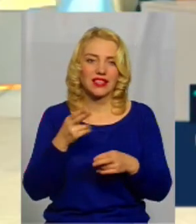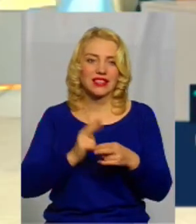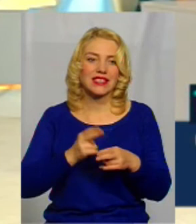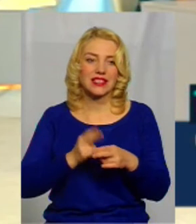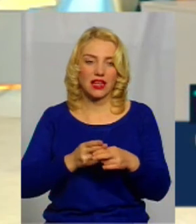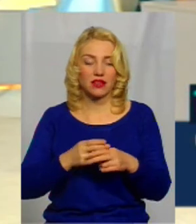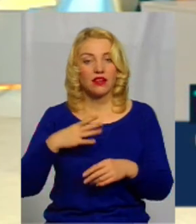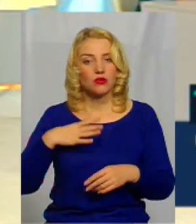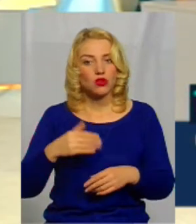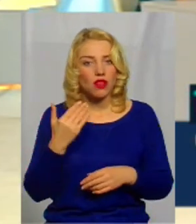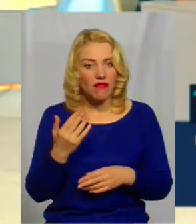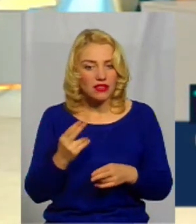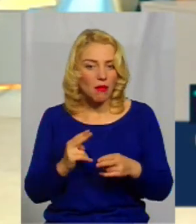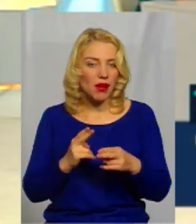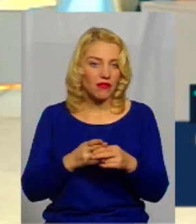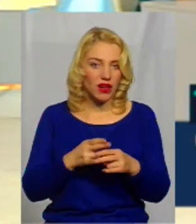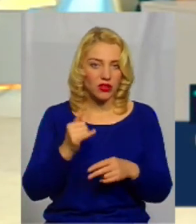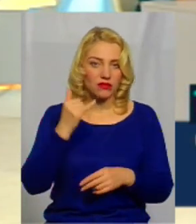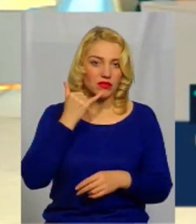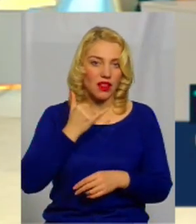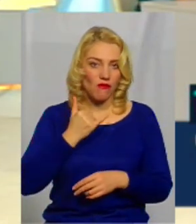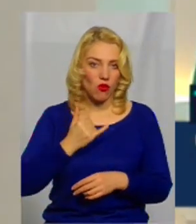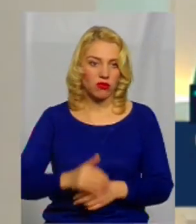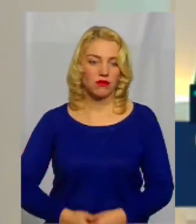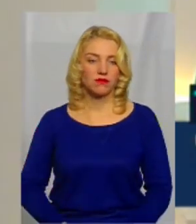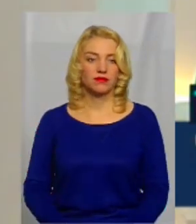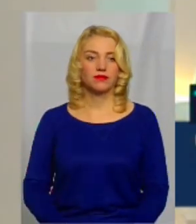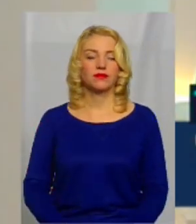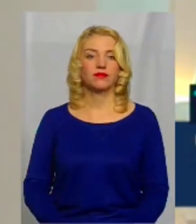Змушено вас перервати, у нас є телефонний дзвінок. Давайте послухаємо.